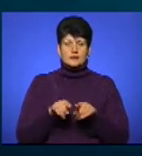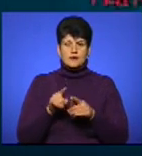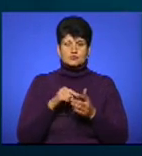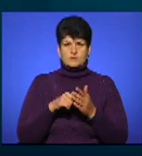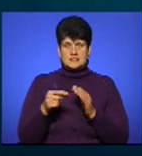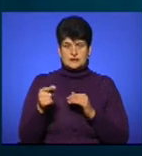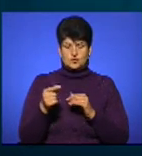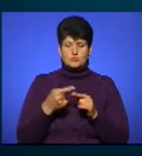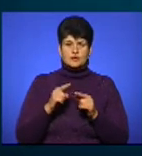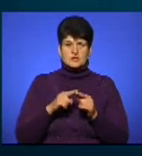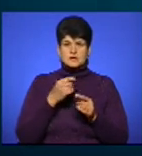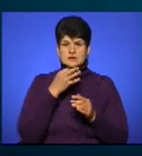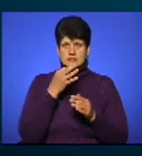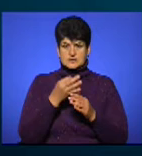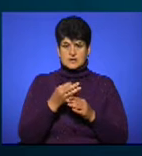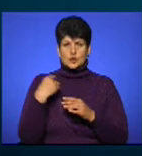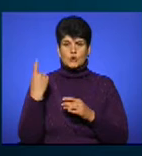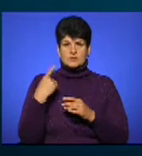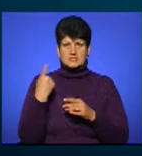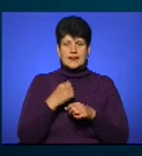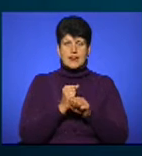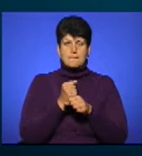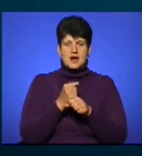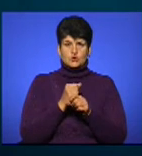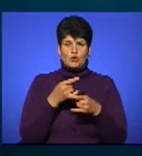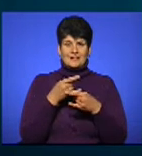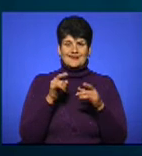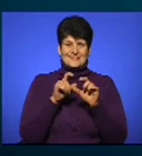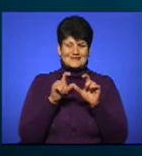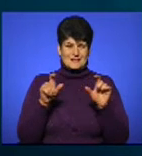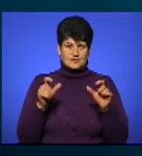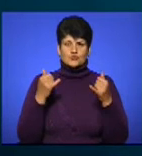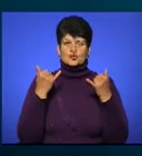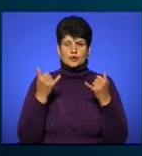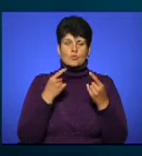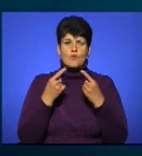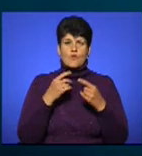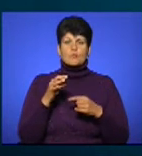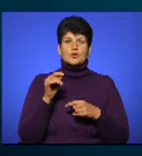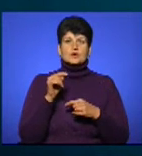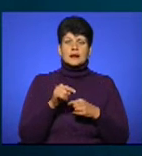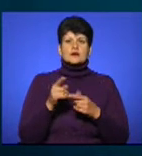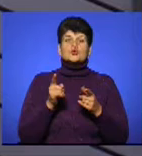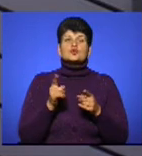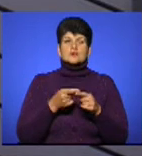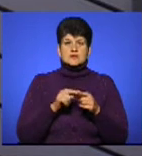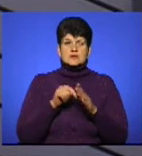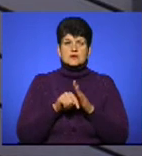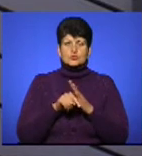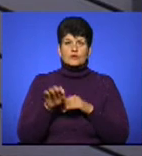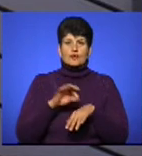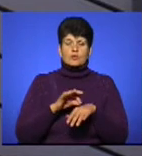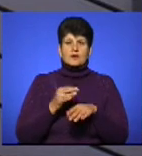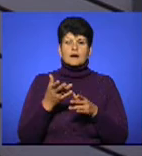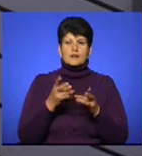Тернопіль. Про це повідомляє Тернопільський обласний лабораторний центр. Сьогодні ж ми поговоримо про те, що це за хвороба, яку небезпеку